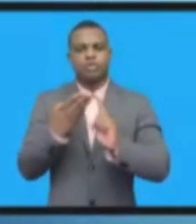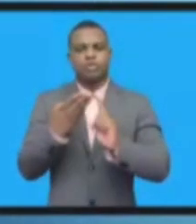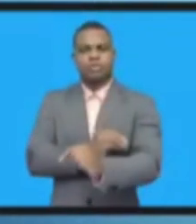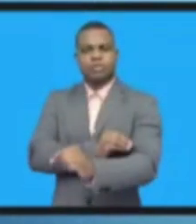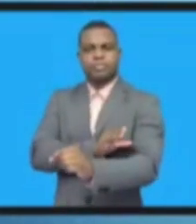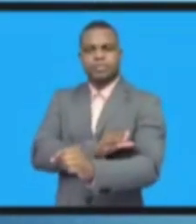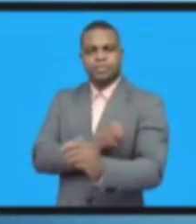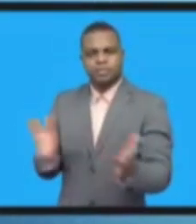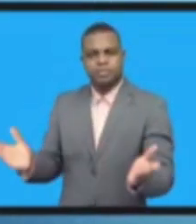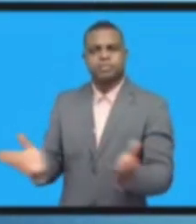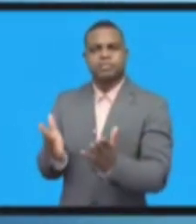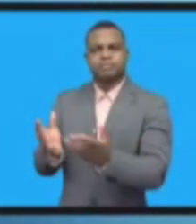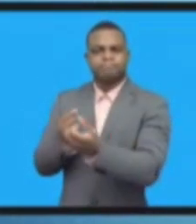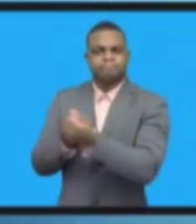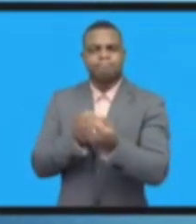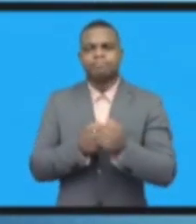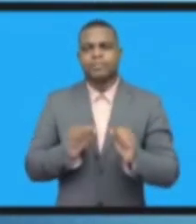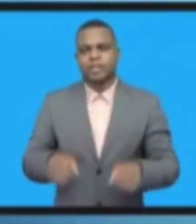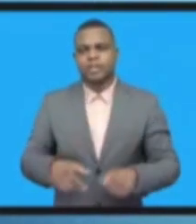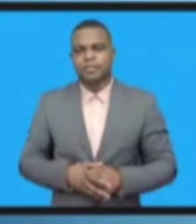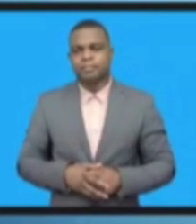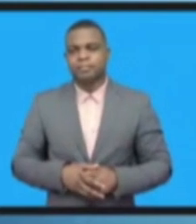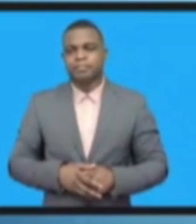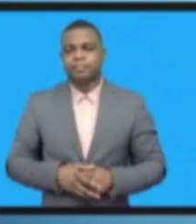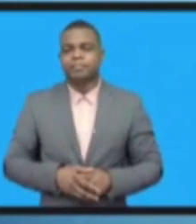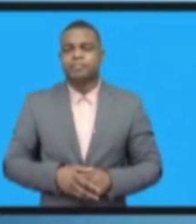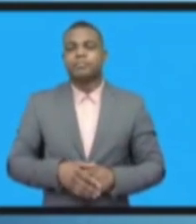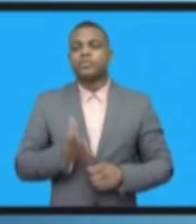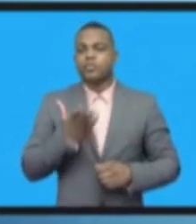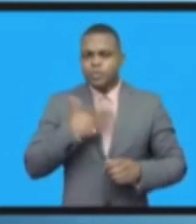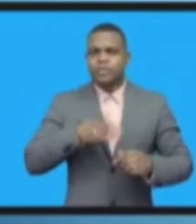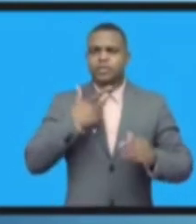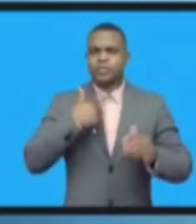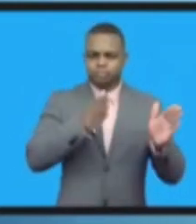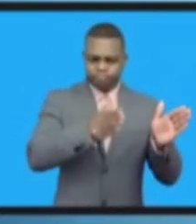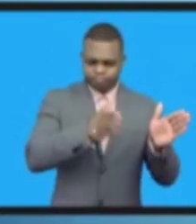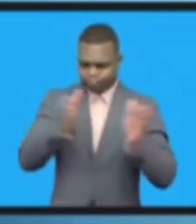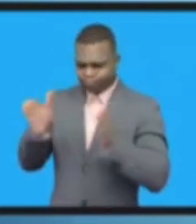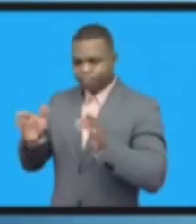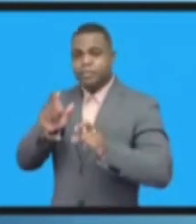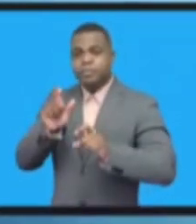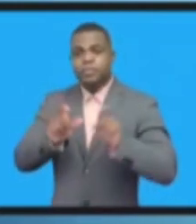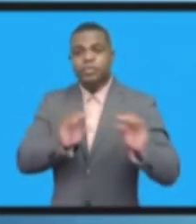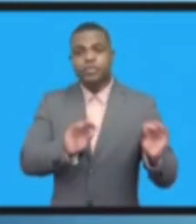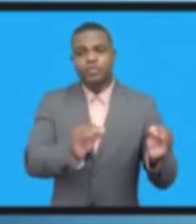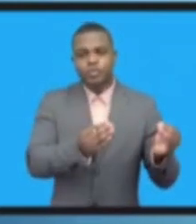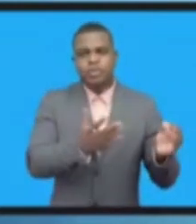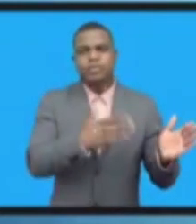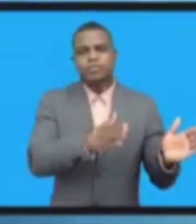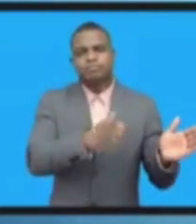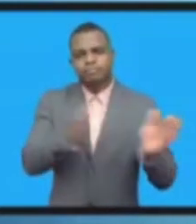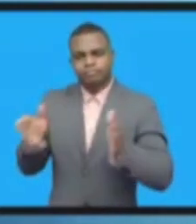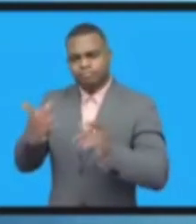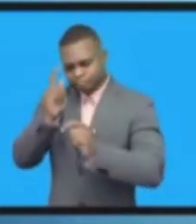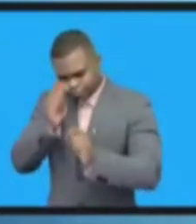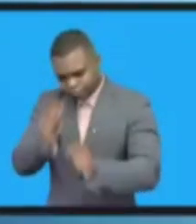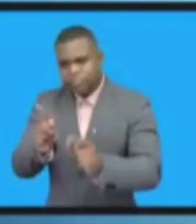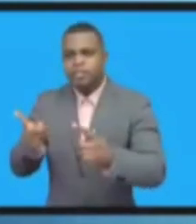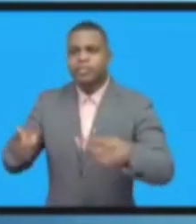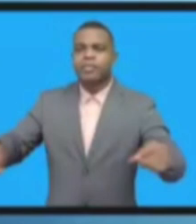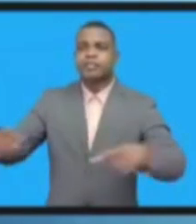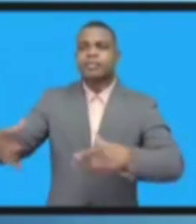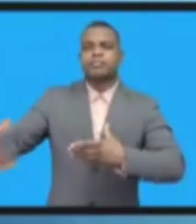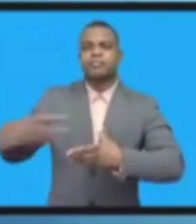потенциала. И как сделать так, чтобы мы участвовали в